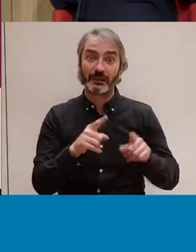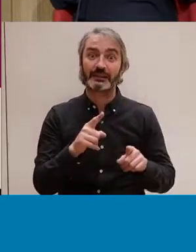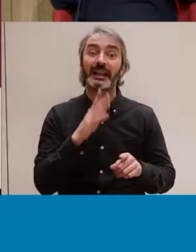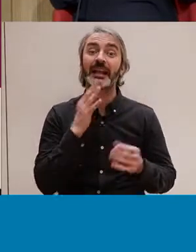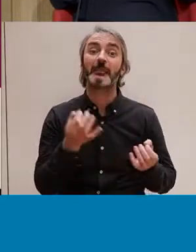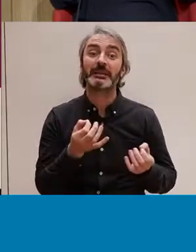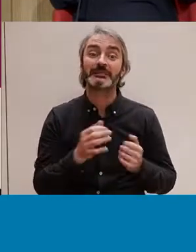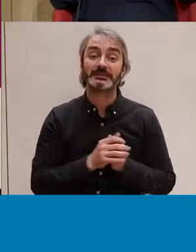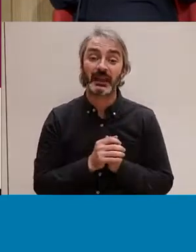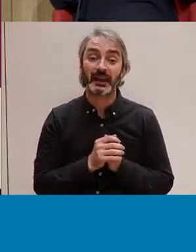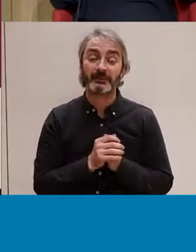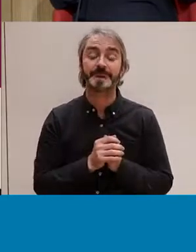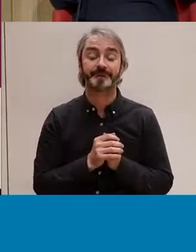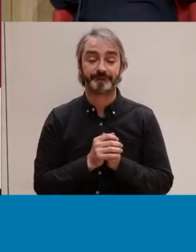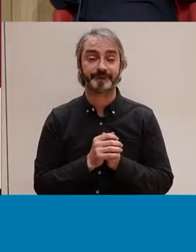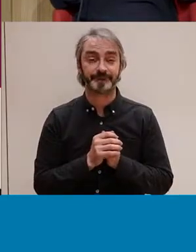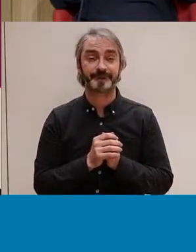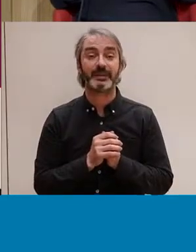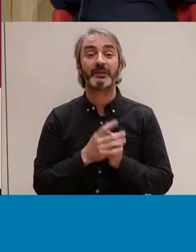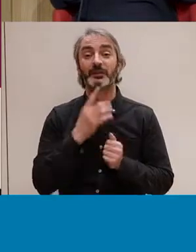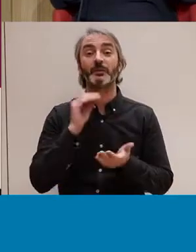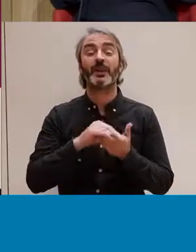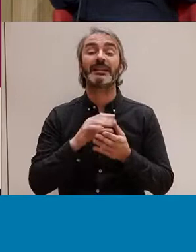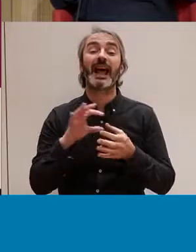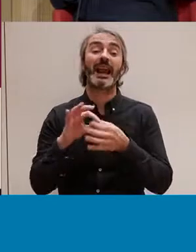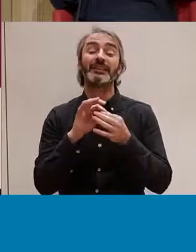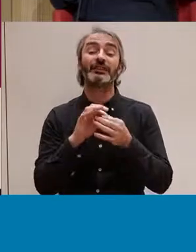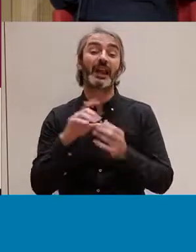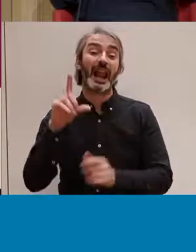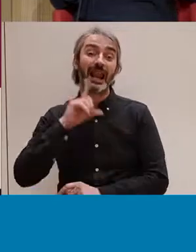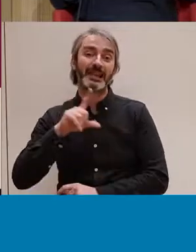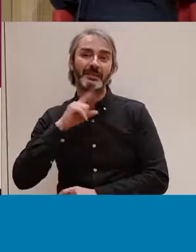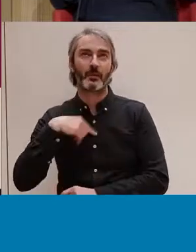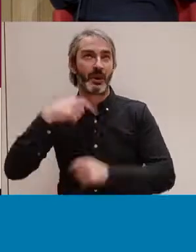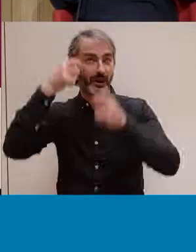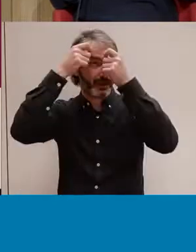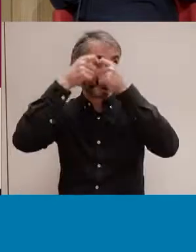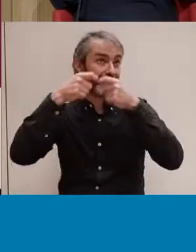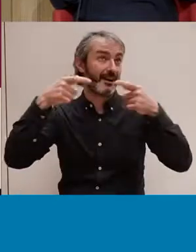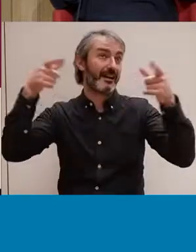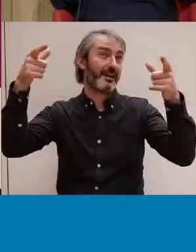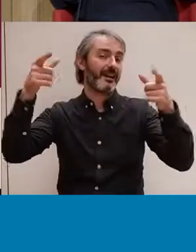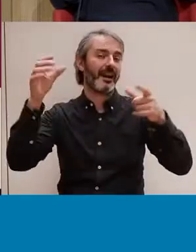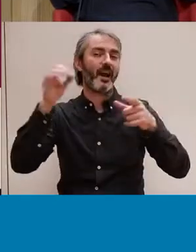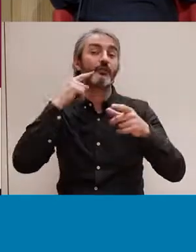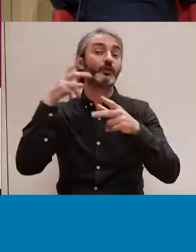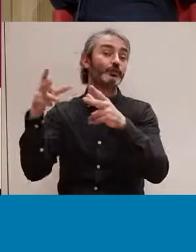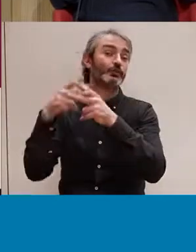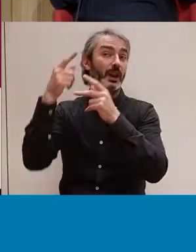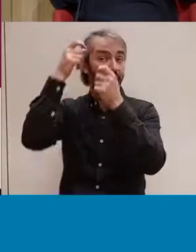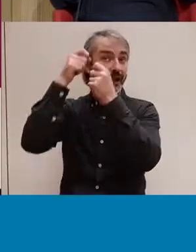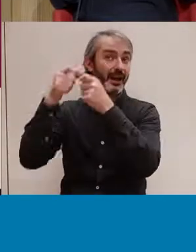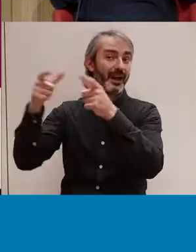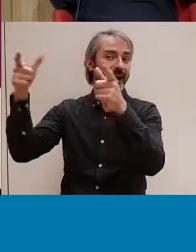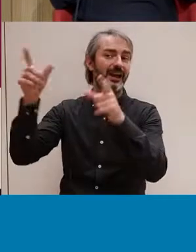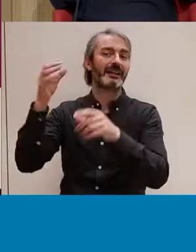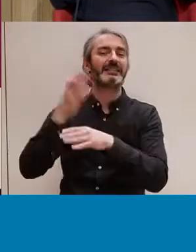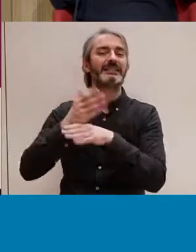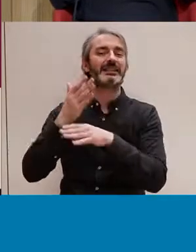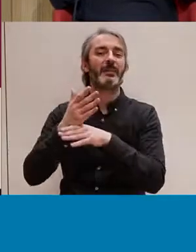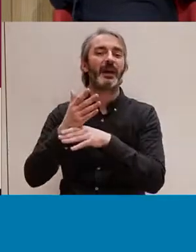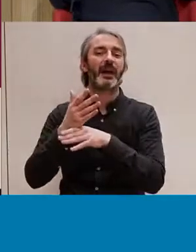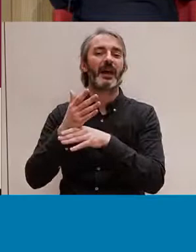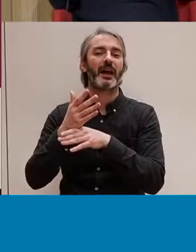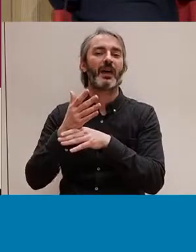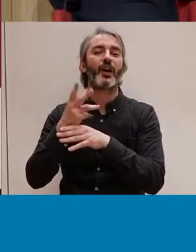que en relacions lèsbiques, quan les imaginem o les entenguem, no?, a nivell social, les entenguem com relacions on